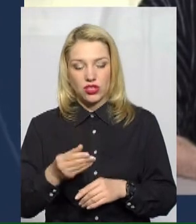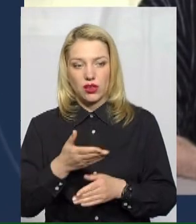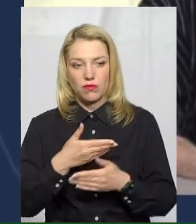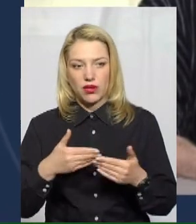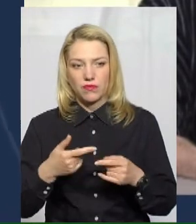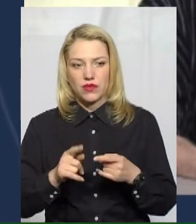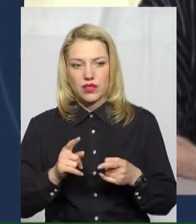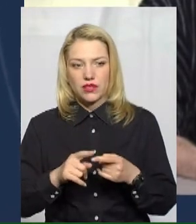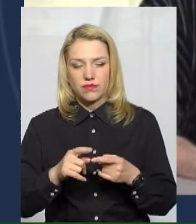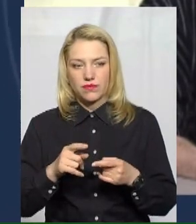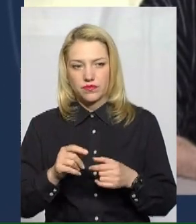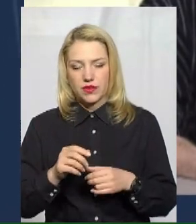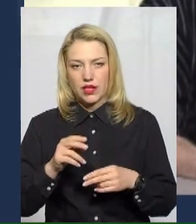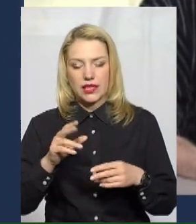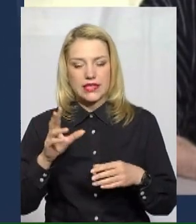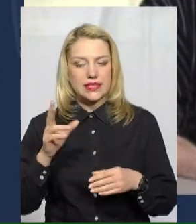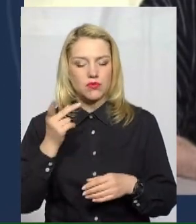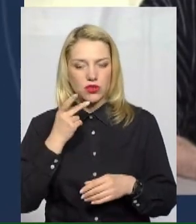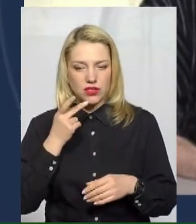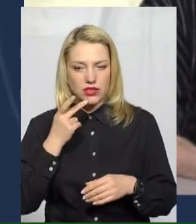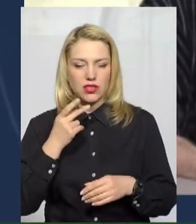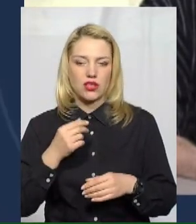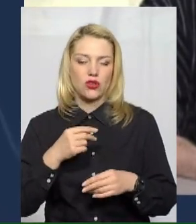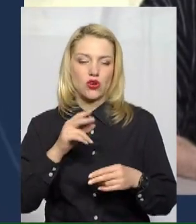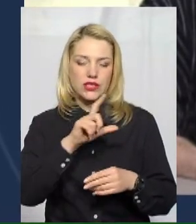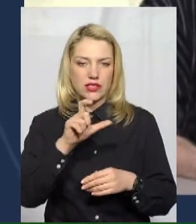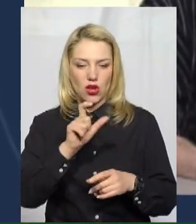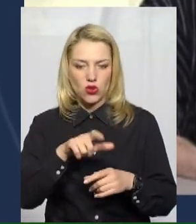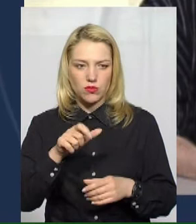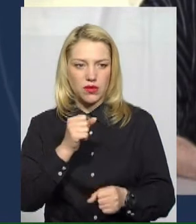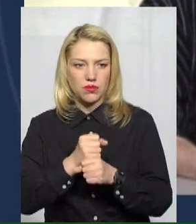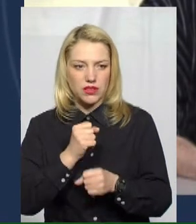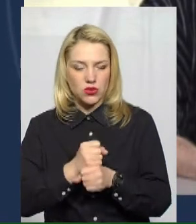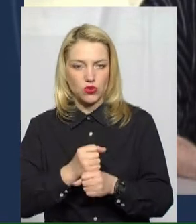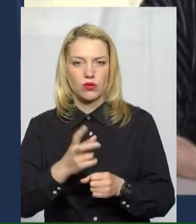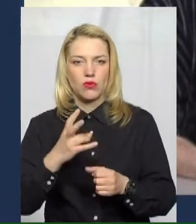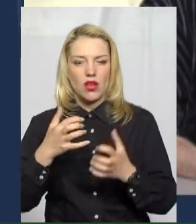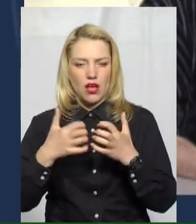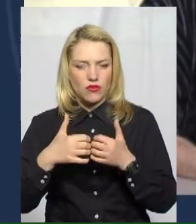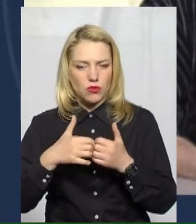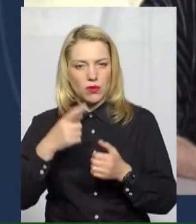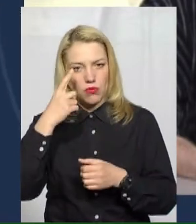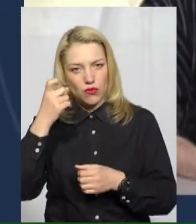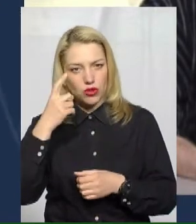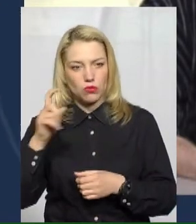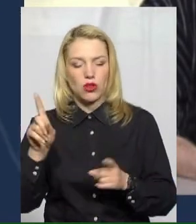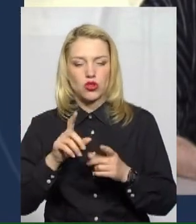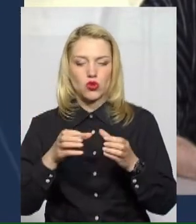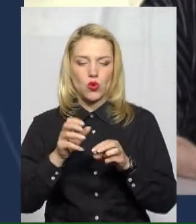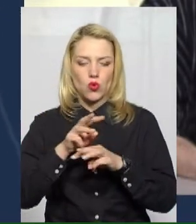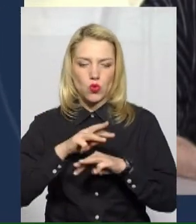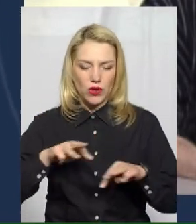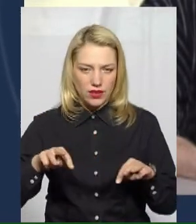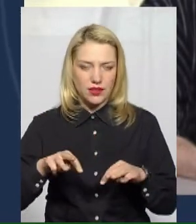постійно, ставимо їх довідом, в телефонному режимі, повідомляємо, що уряд відмінив розрахунок